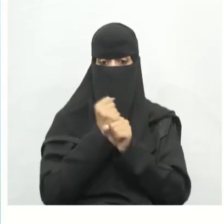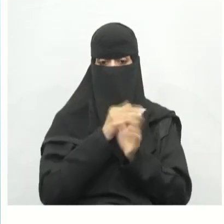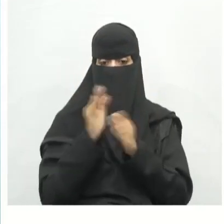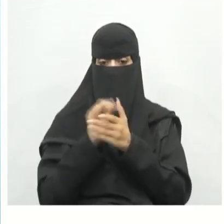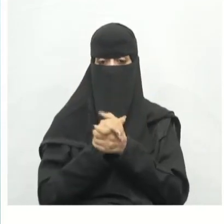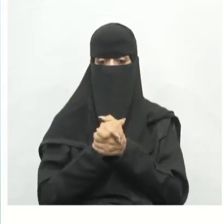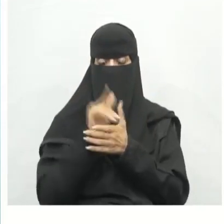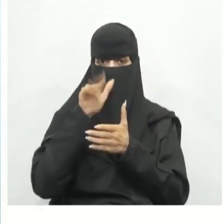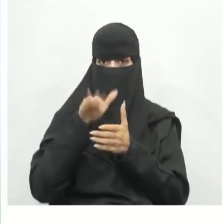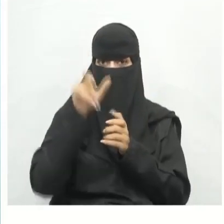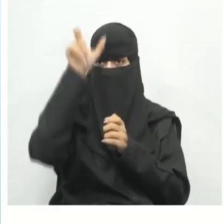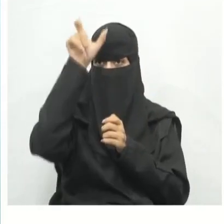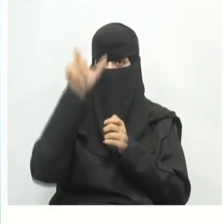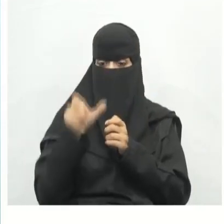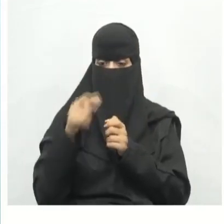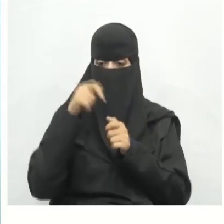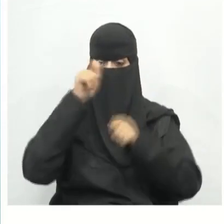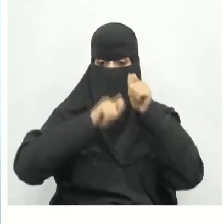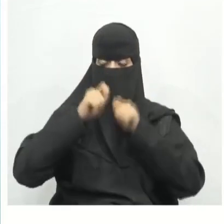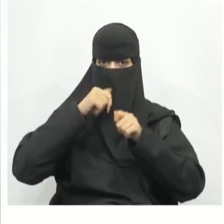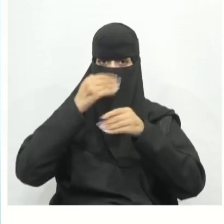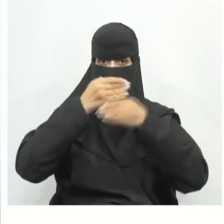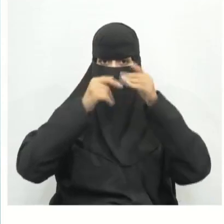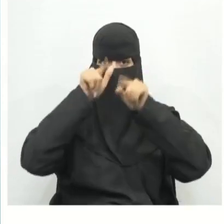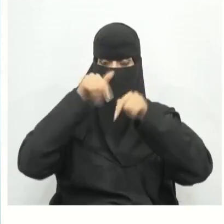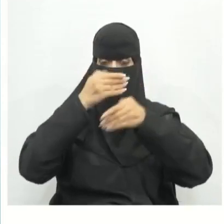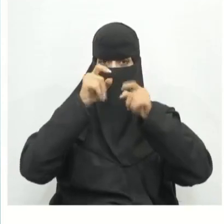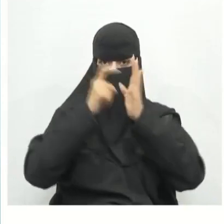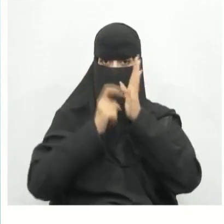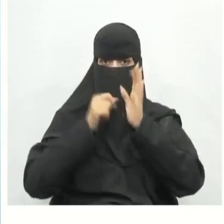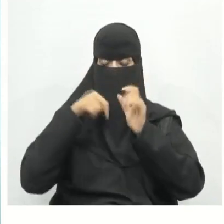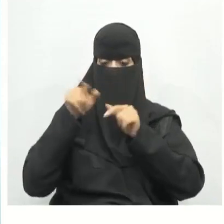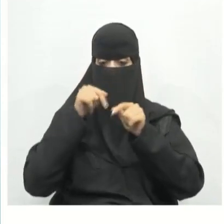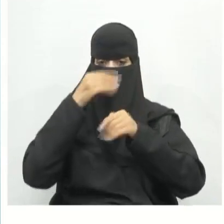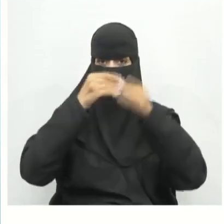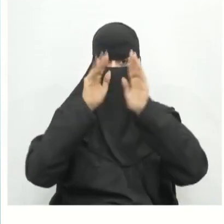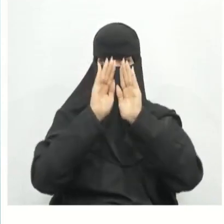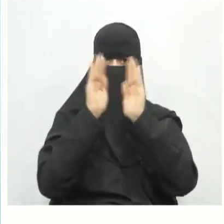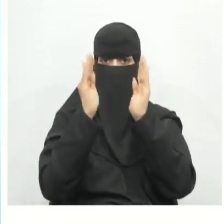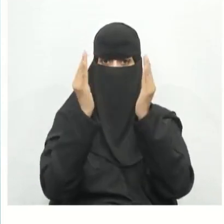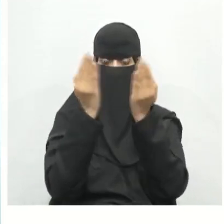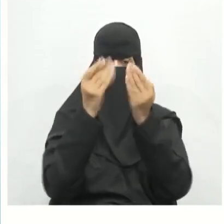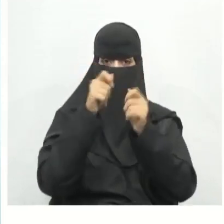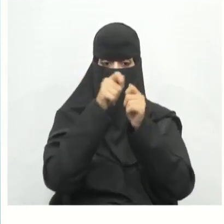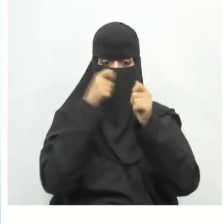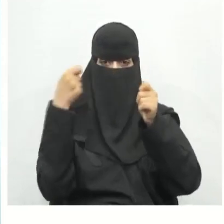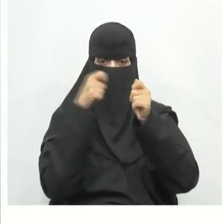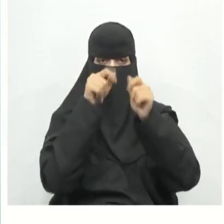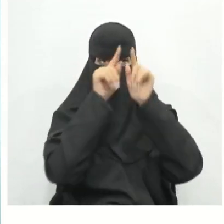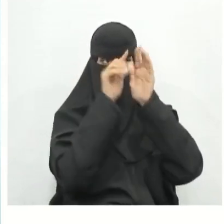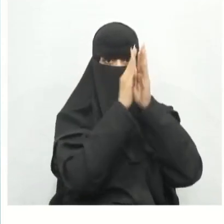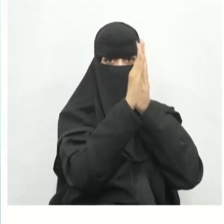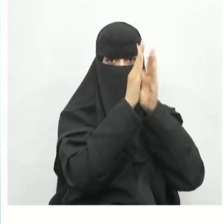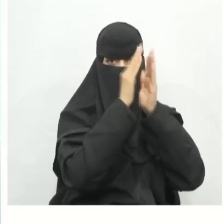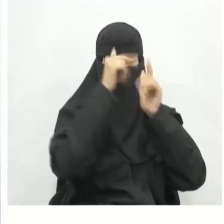أيضا العمارة يستخدم سطح العمل هذا لإنشاء العناصر الممارية مثل الجدران والأبواب والنوافذ ويتضمن